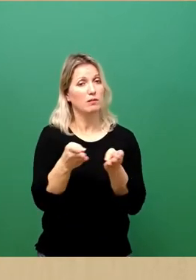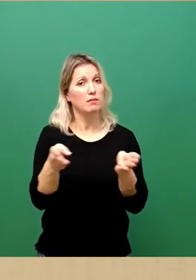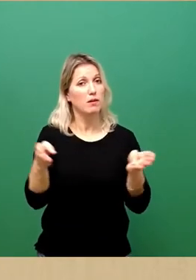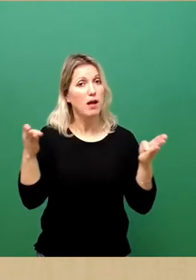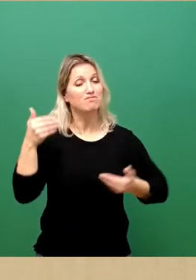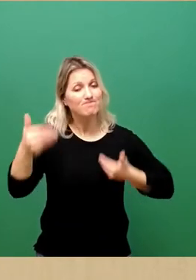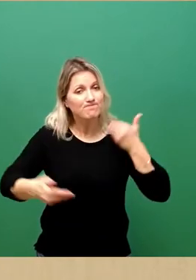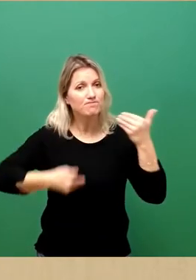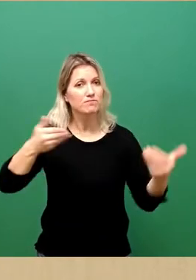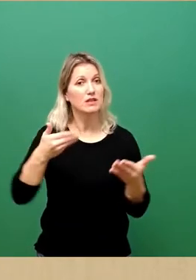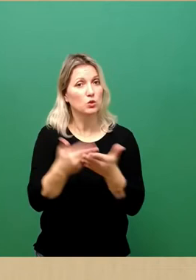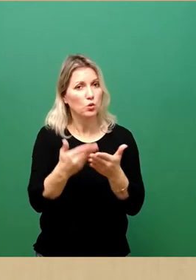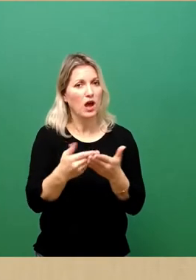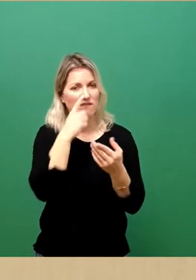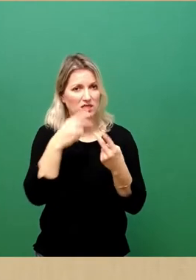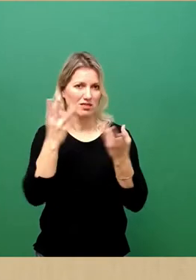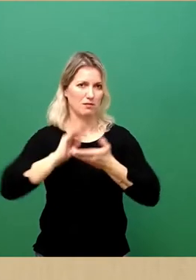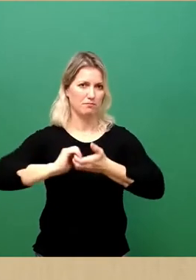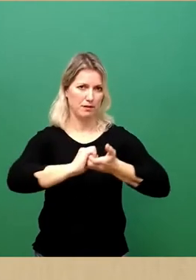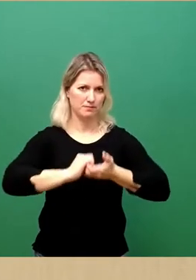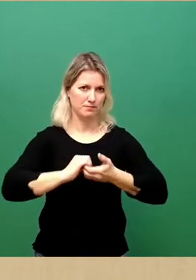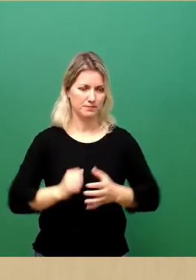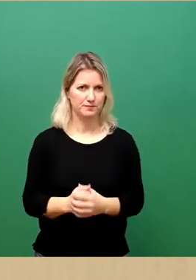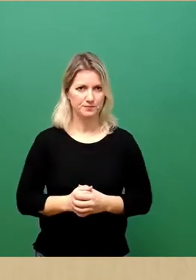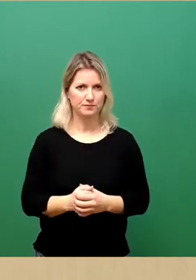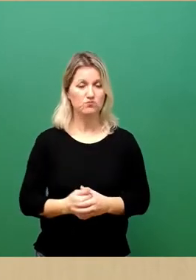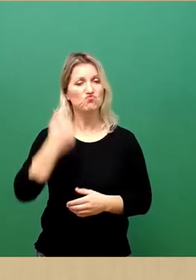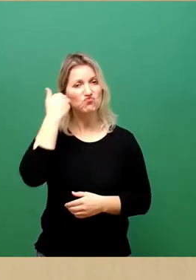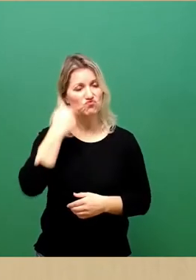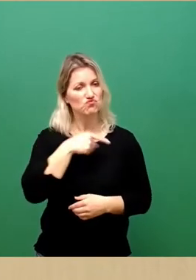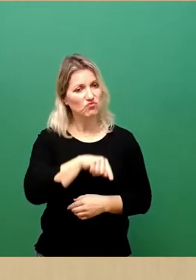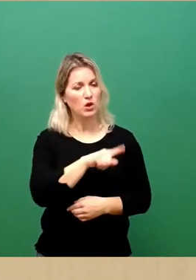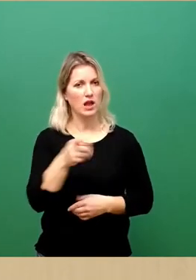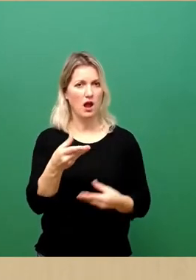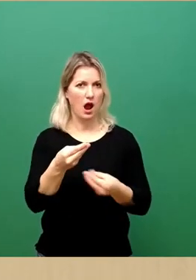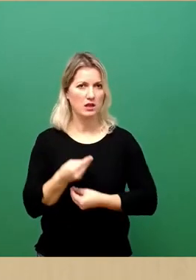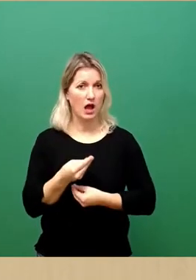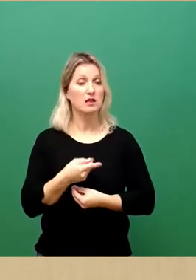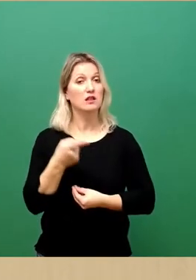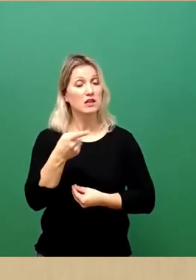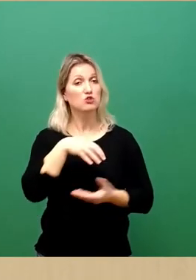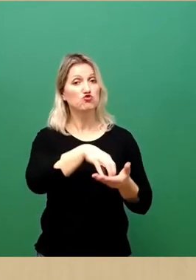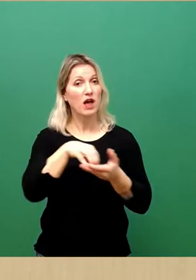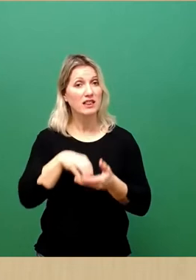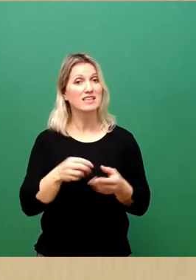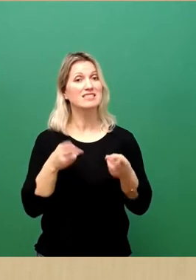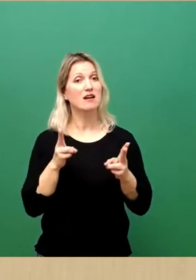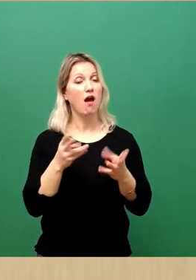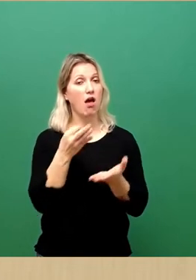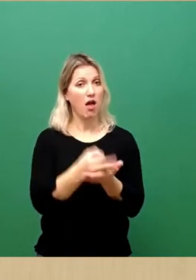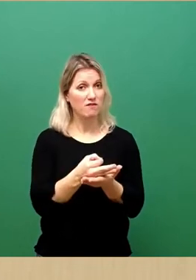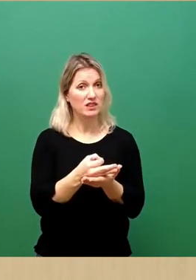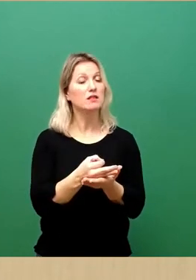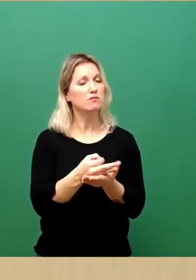Stadträtinnen und Stadträte, ich lade Sie ein, heute durch den Beitritt zu den Städten sicherer Häfen gemäß der Potsdamer